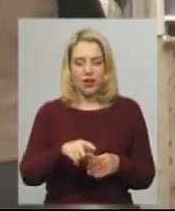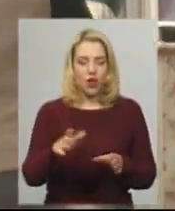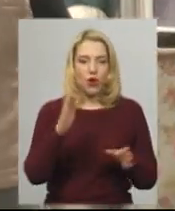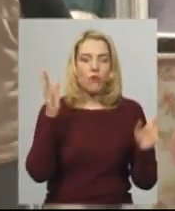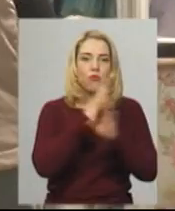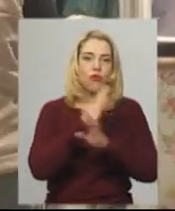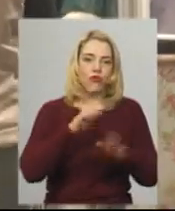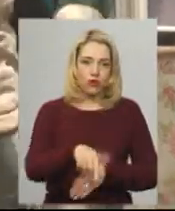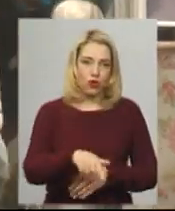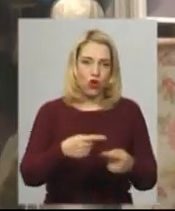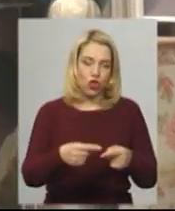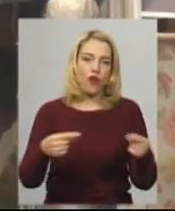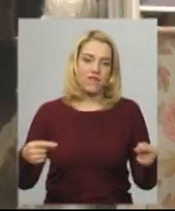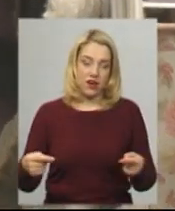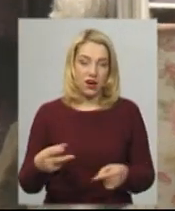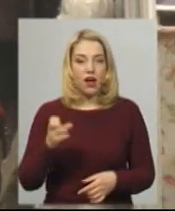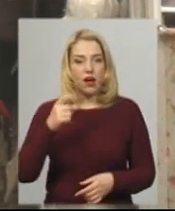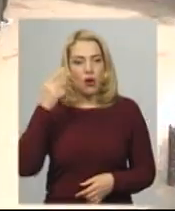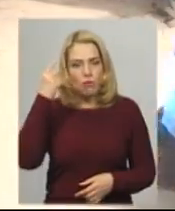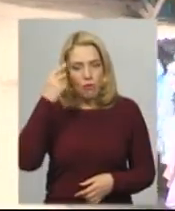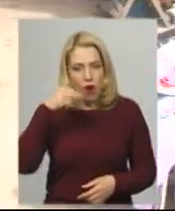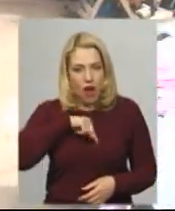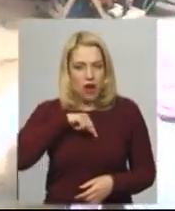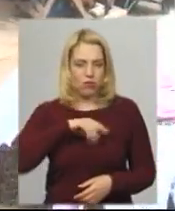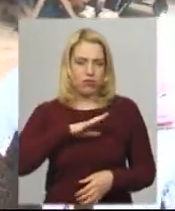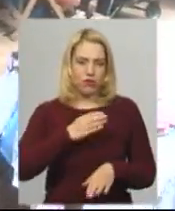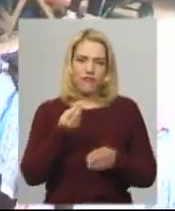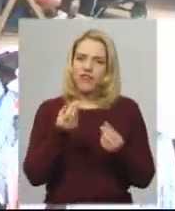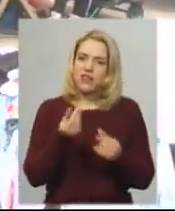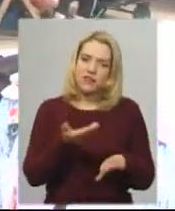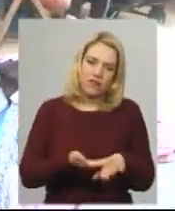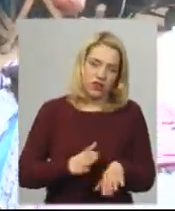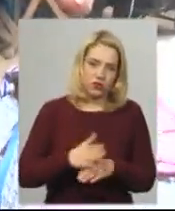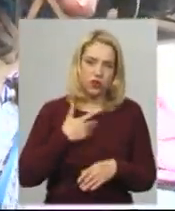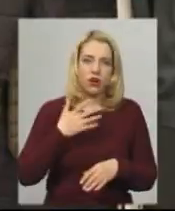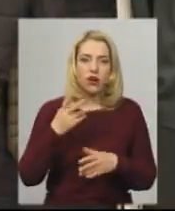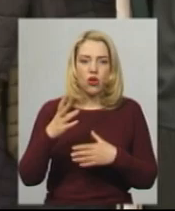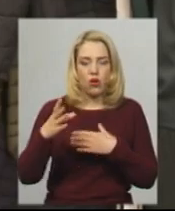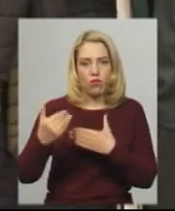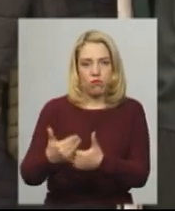і піду додому. І морально, і фінансово було тяжко, але мені то, що добре, що я в дочці жила, то